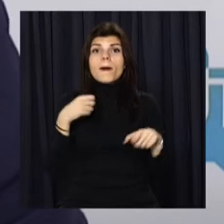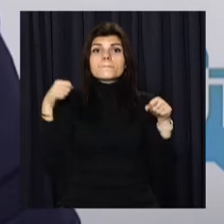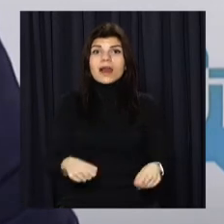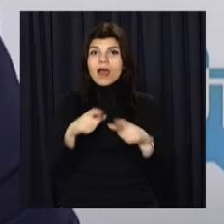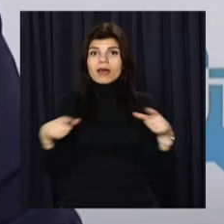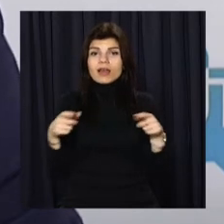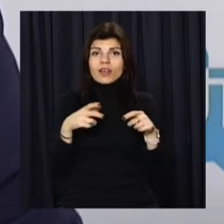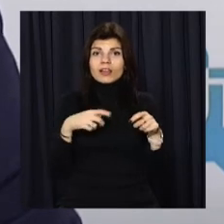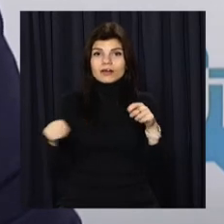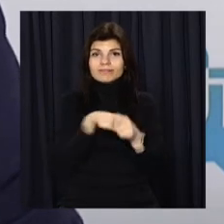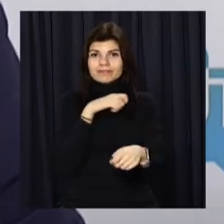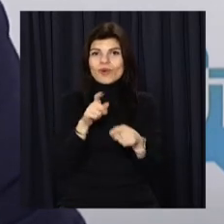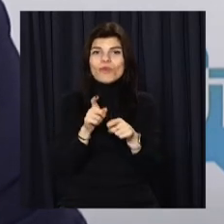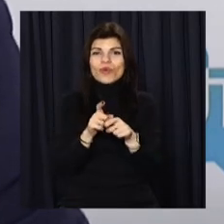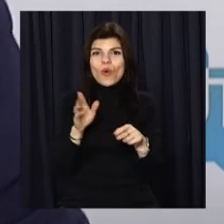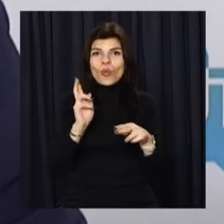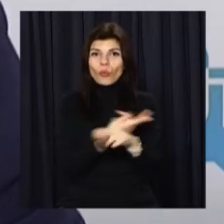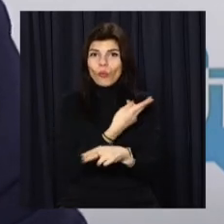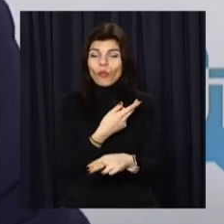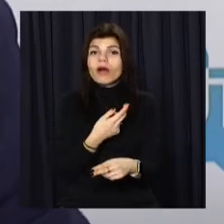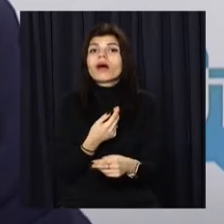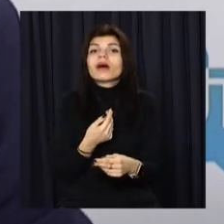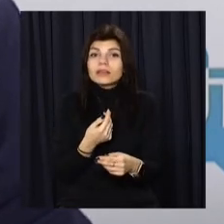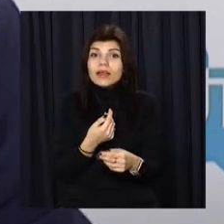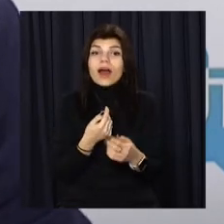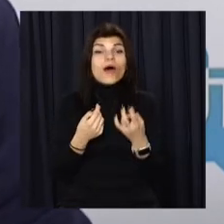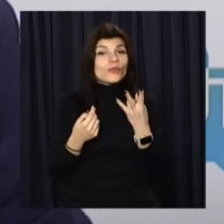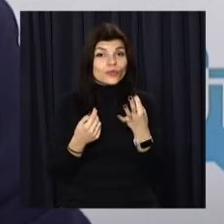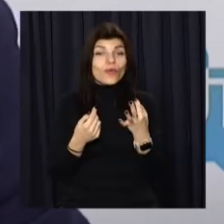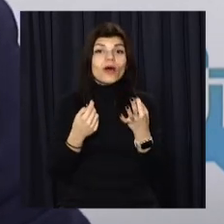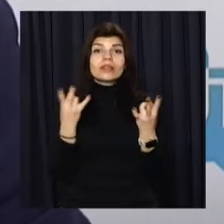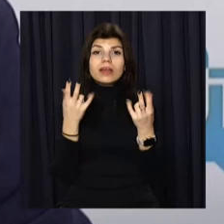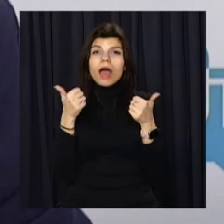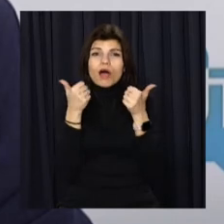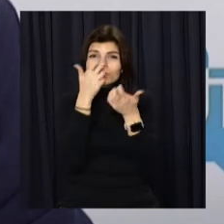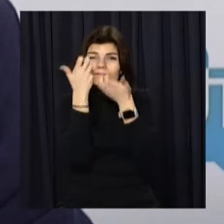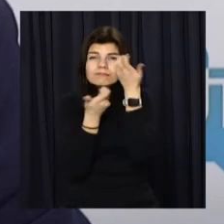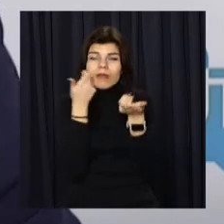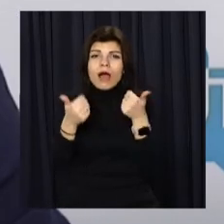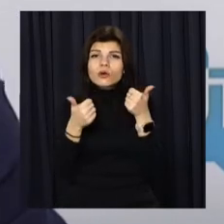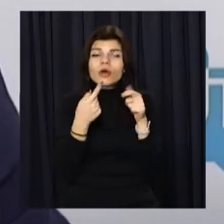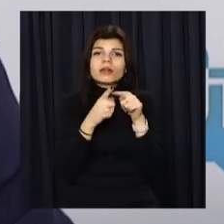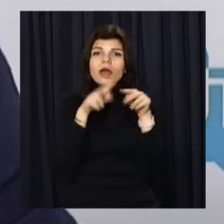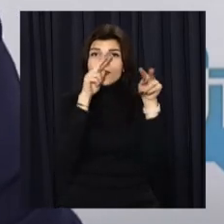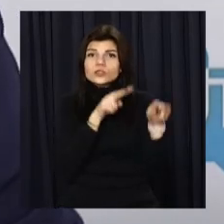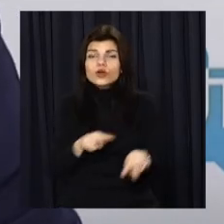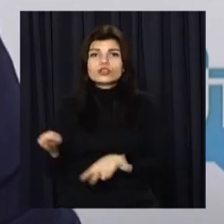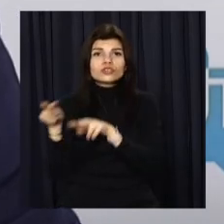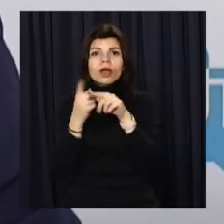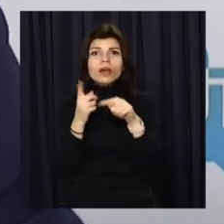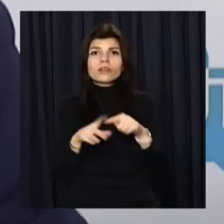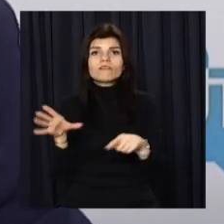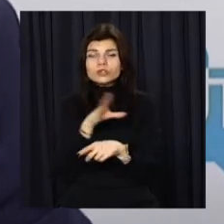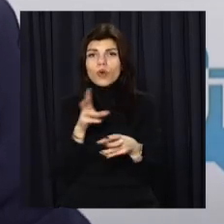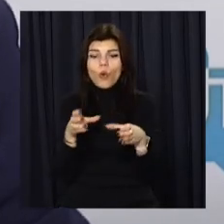Вместо того, щоб системно підходити, аналізувати всю цю статистику, відслідувати цю